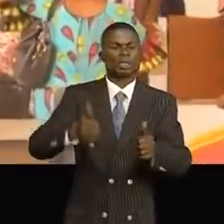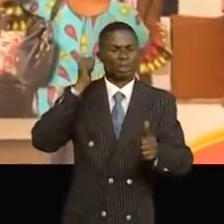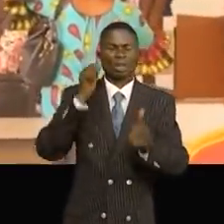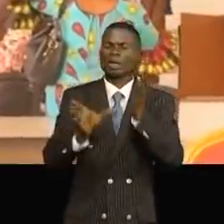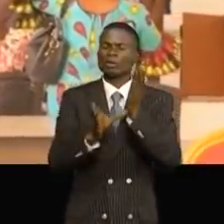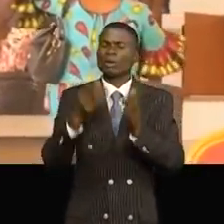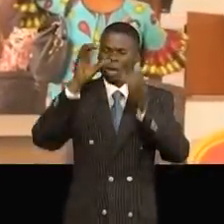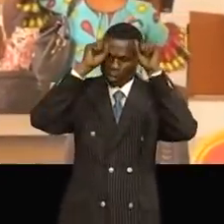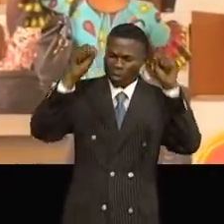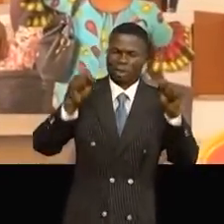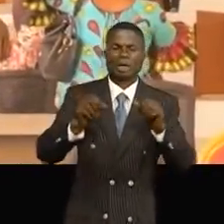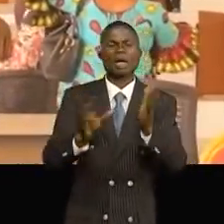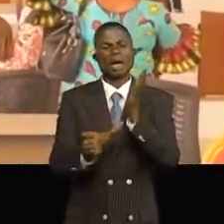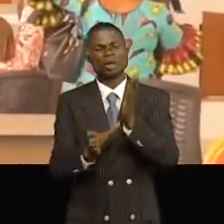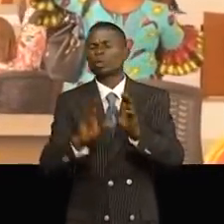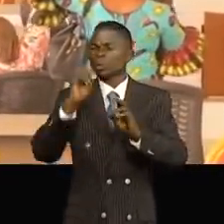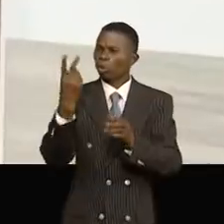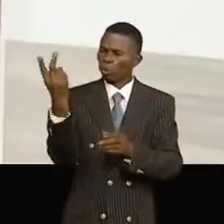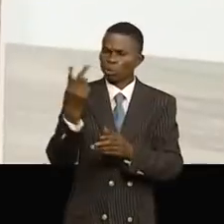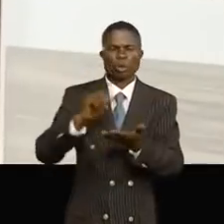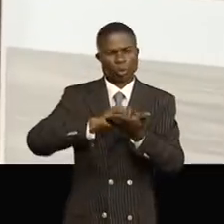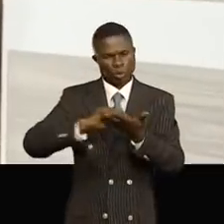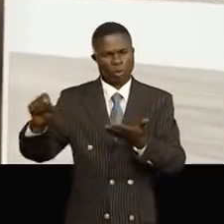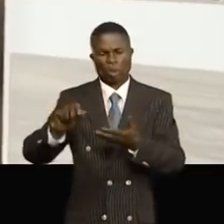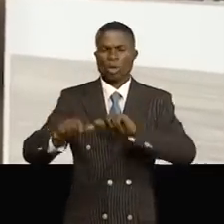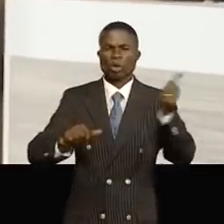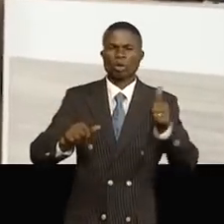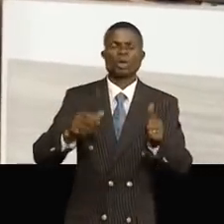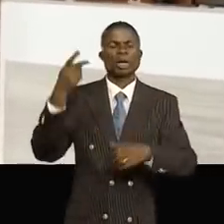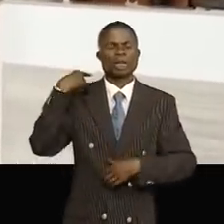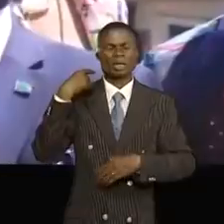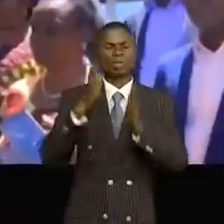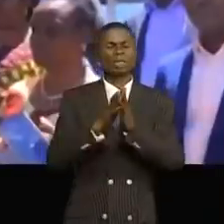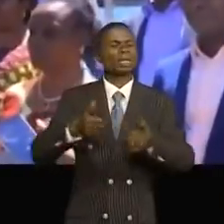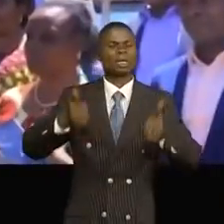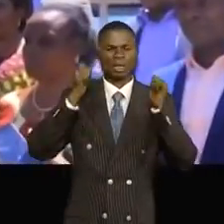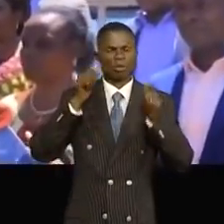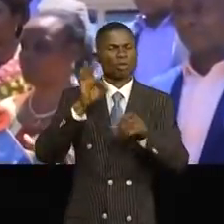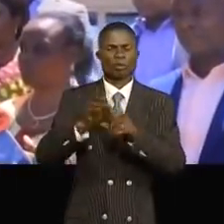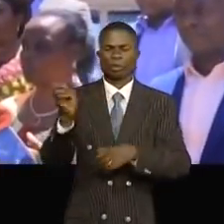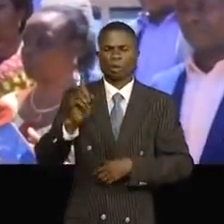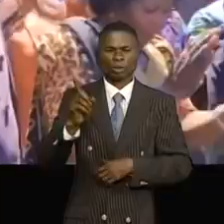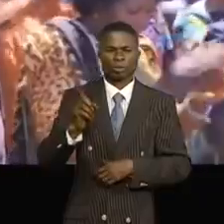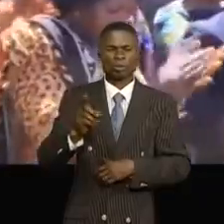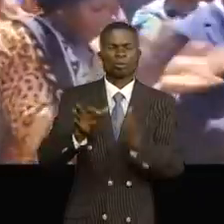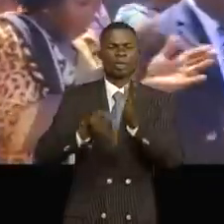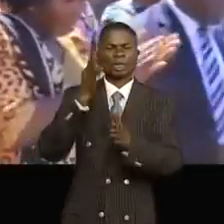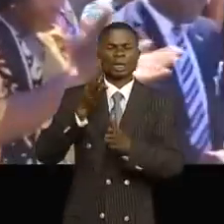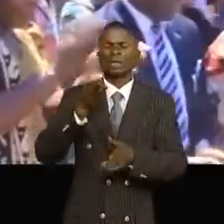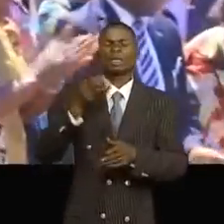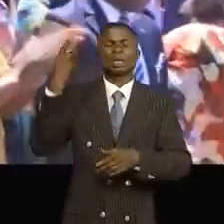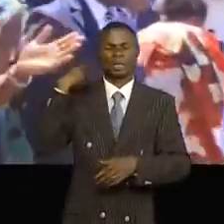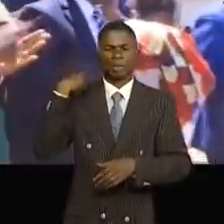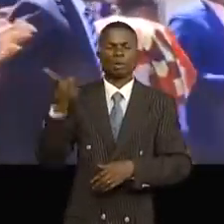de cette première institution de la province, tandis que les autres élus s'abstiennent. Tout simplement, la page tournée, les 13 parlementaires s